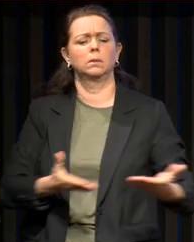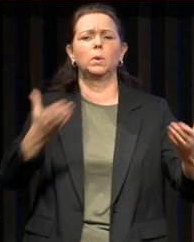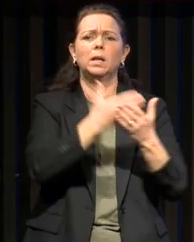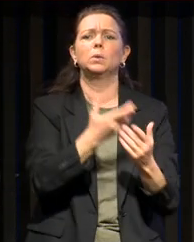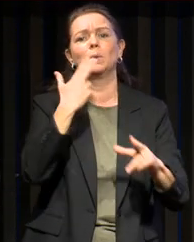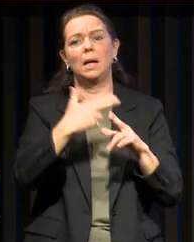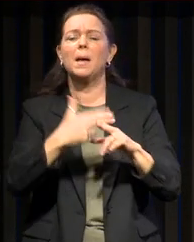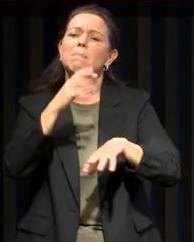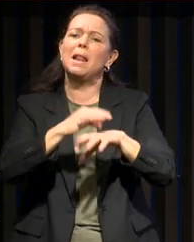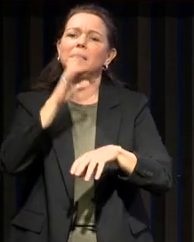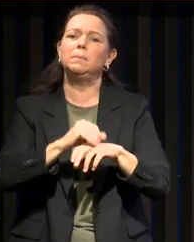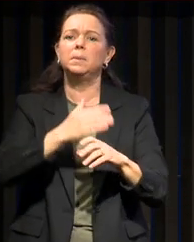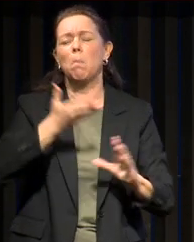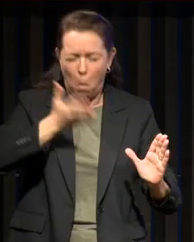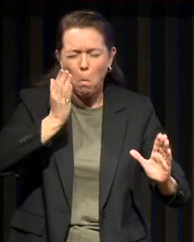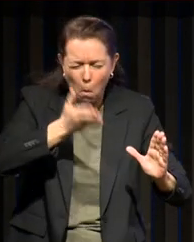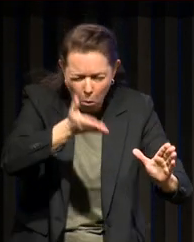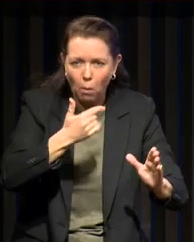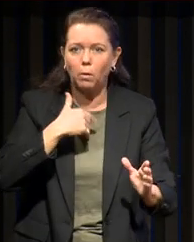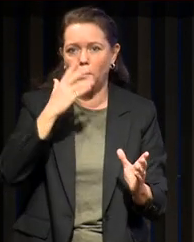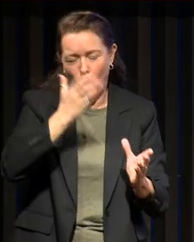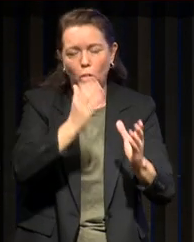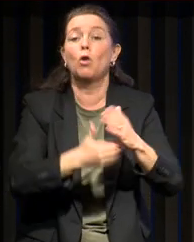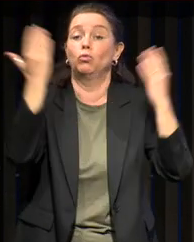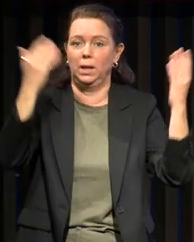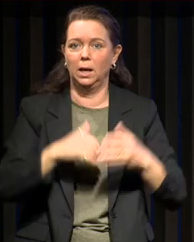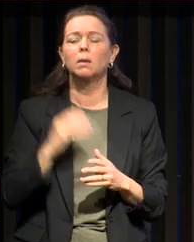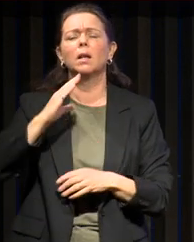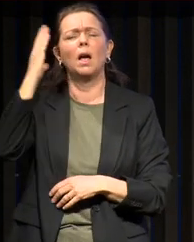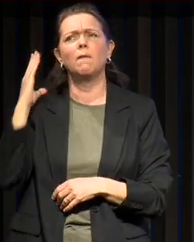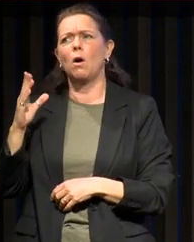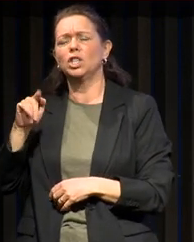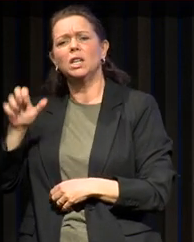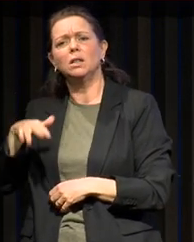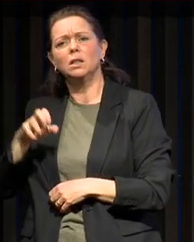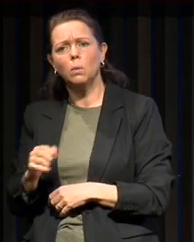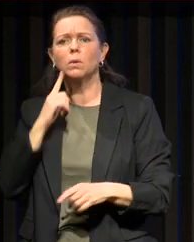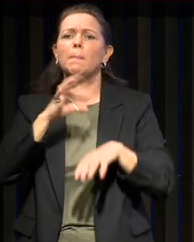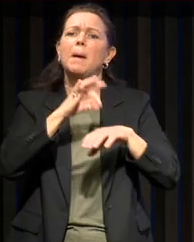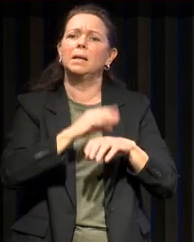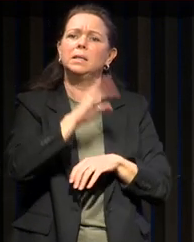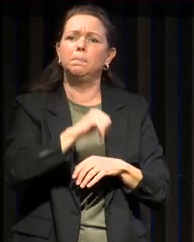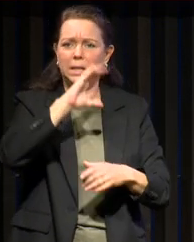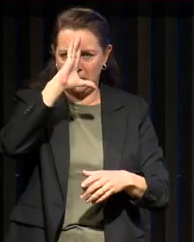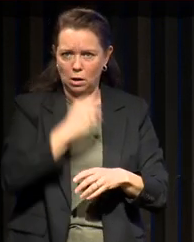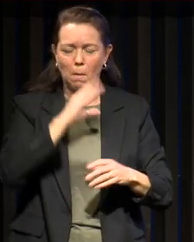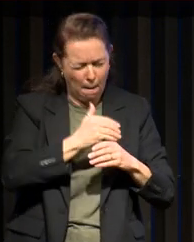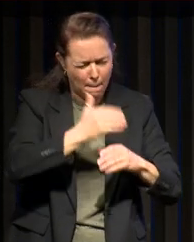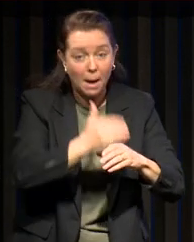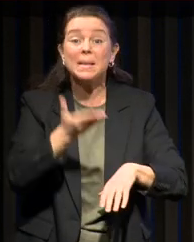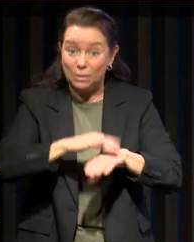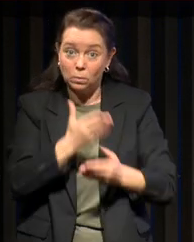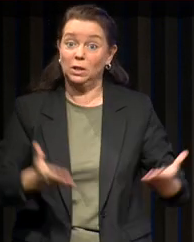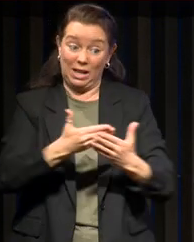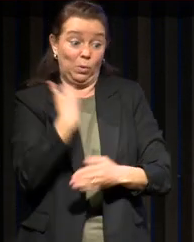narcolepsie parce que quelques années avant, il avait été décrit par Gélino les cas de narcolepsie. Mais en fait, ce n'était pas un cas de narcolepsie. Et il ne